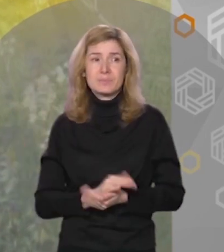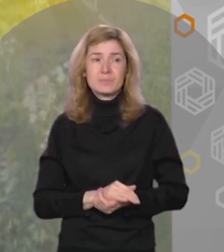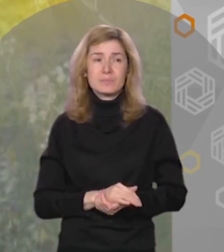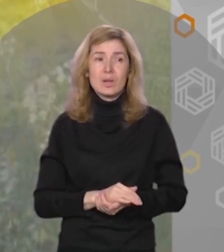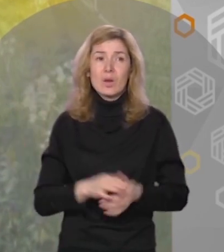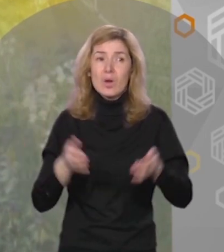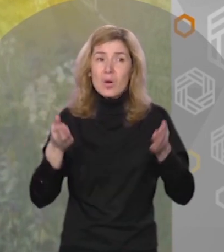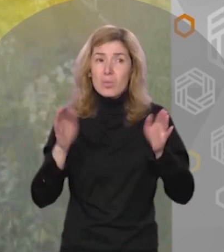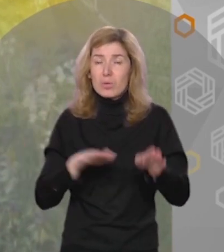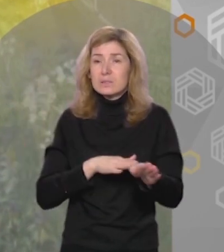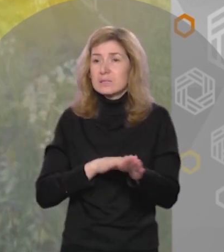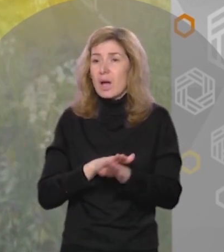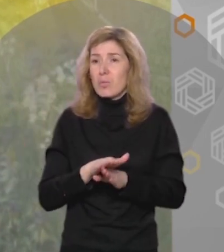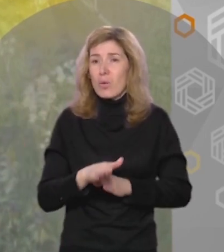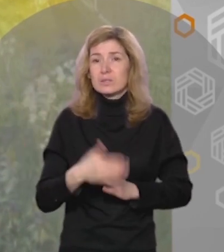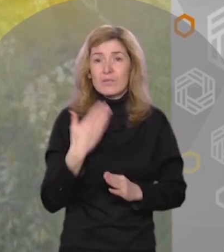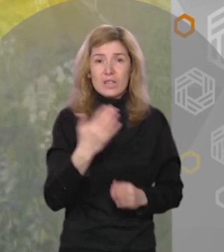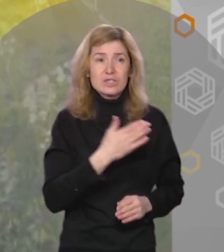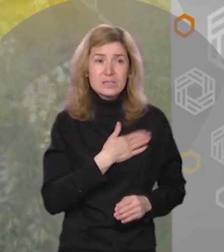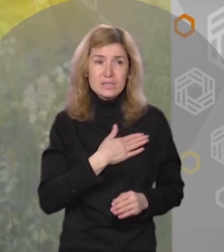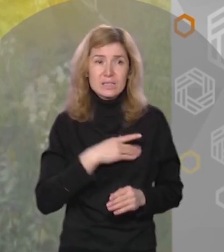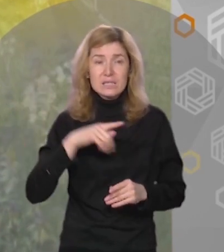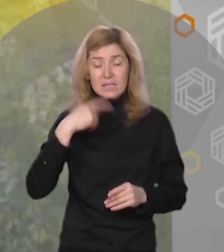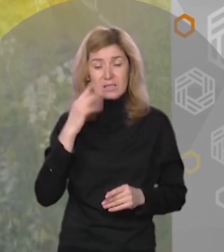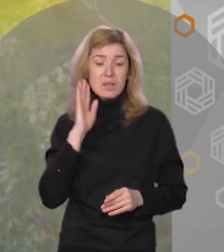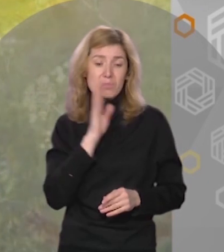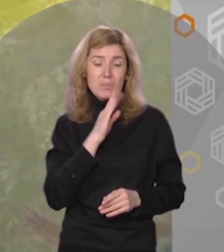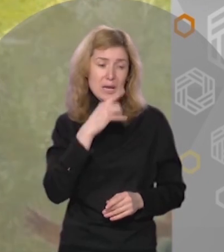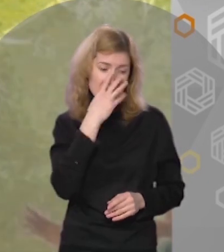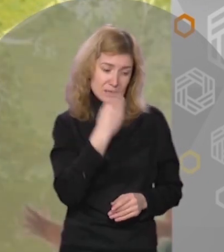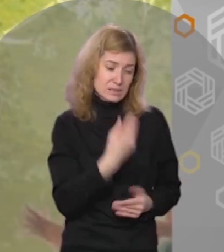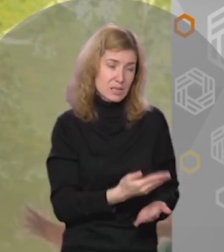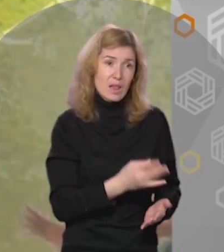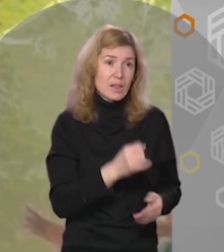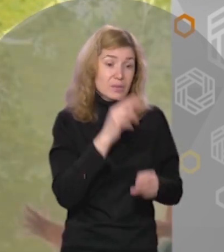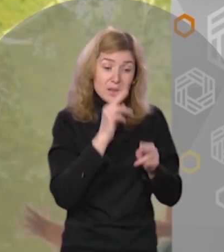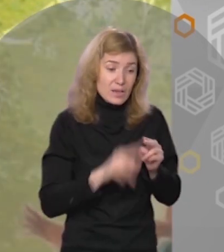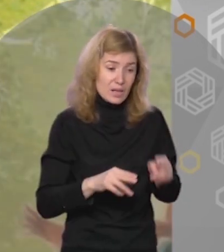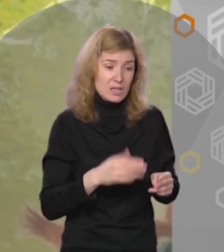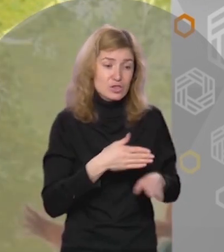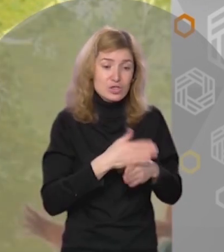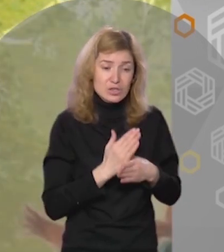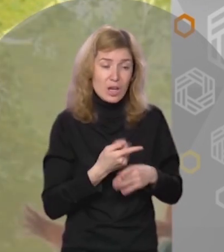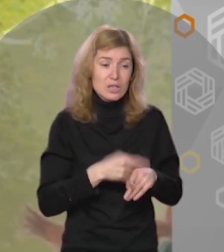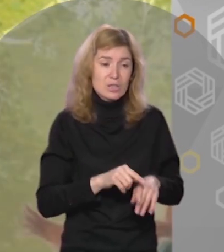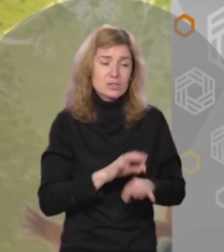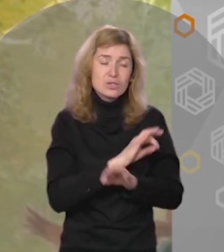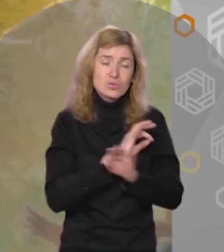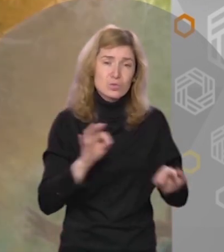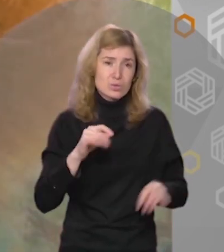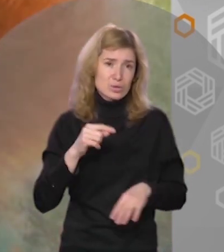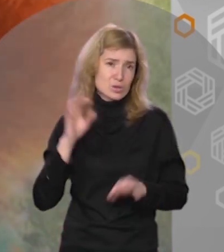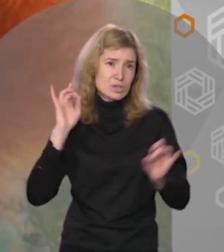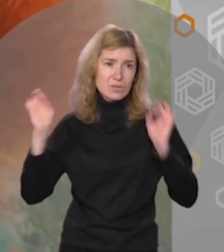Пусть наполнит она ваши сердца Сказала мама лиса Не теряйте частички этих чудных